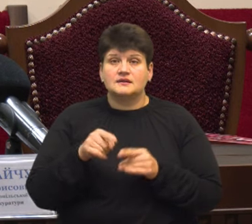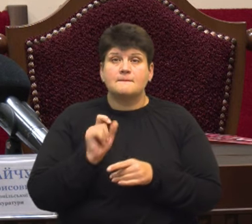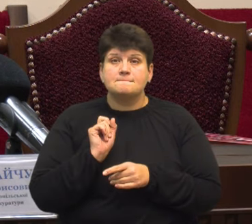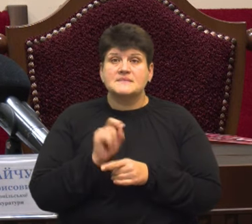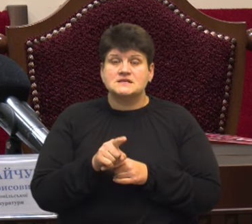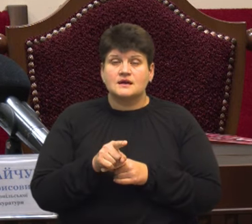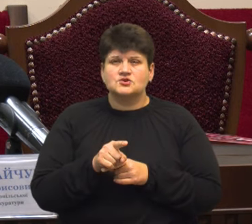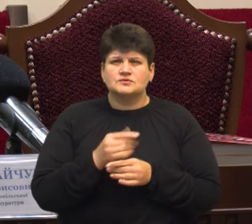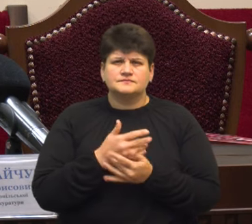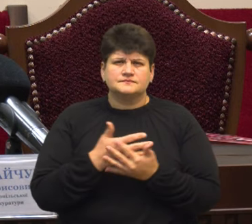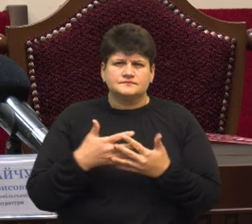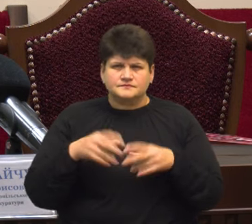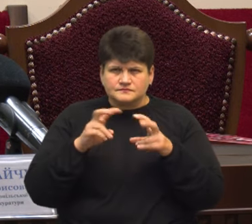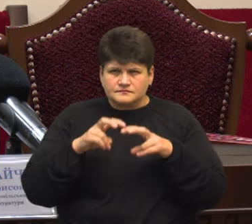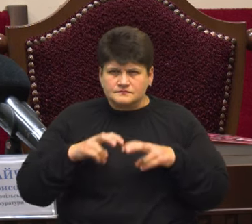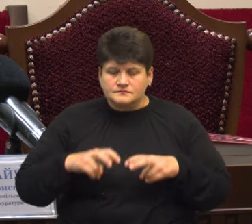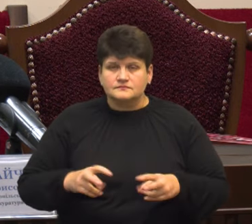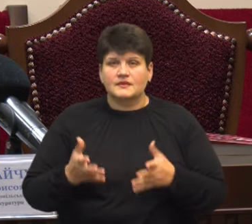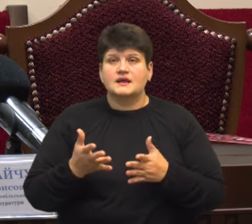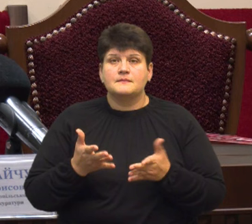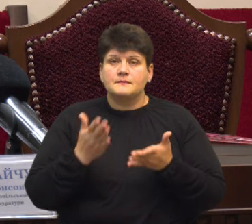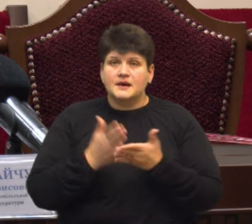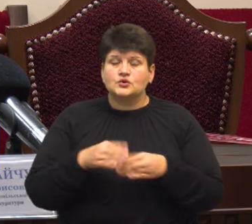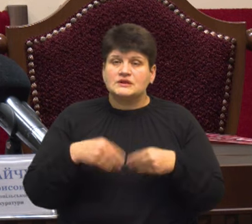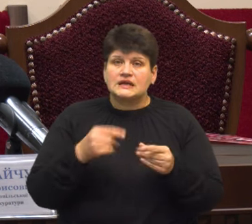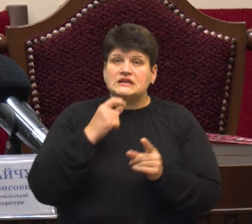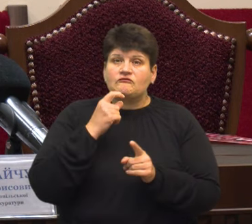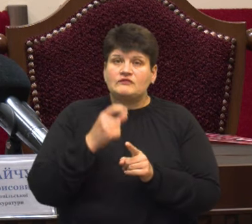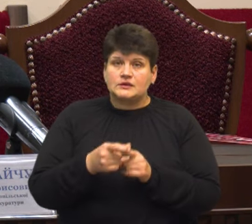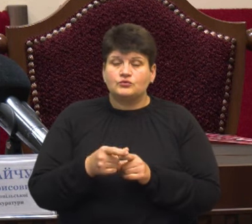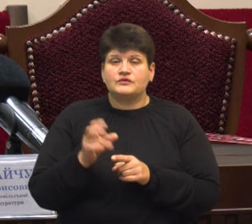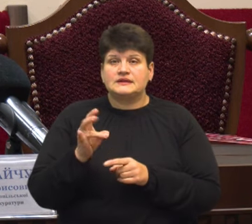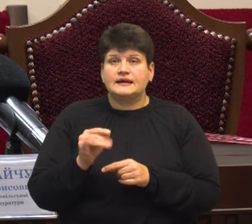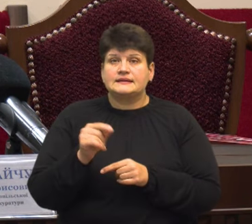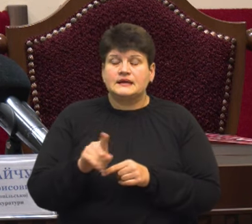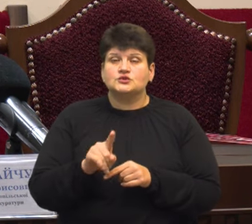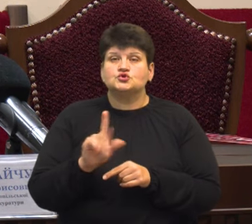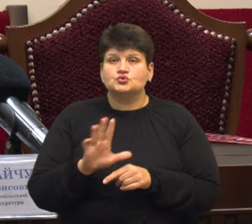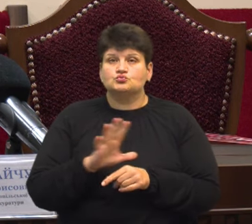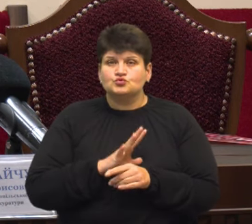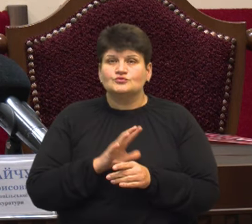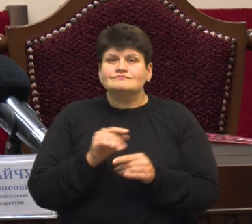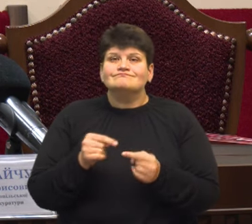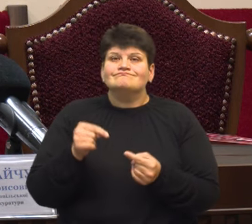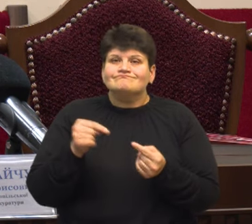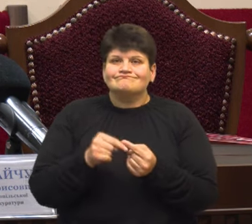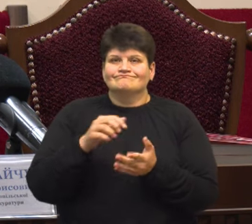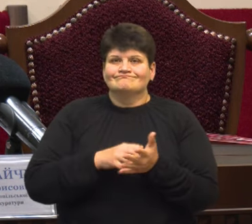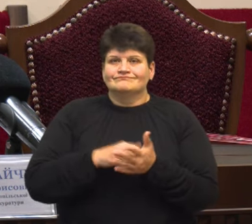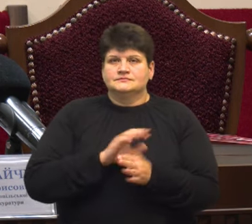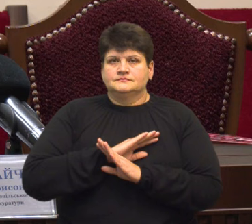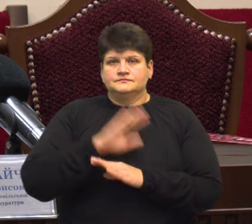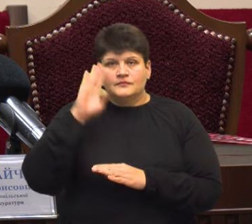тривають ряд досліджень, які мають дати відповідь на те, що стало безпосередньо причиною смерті цього хлопчика.